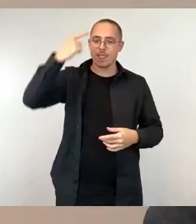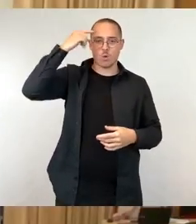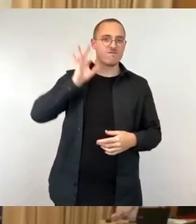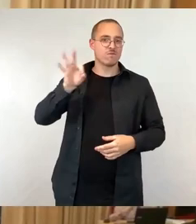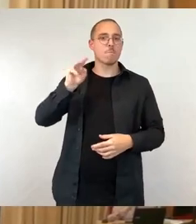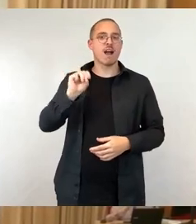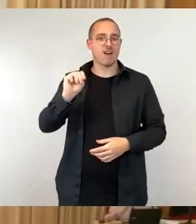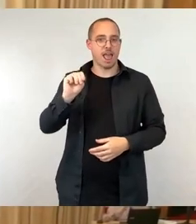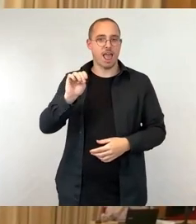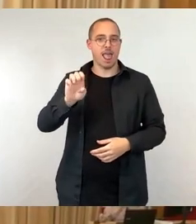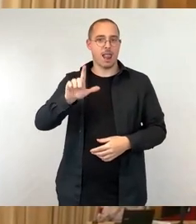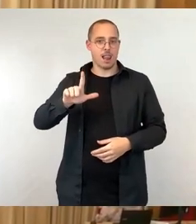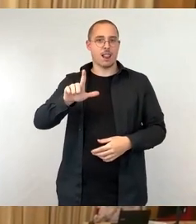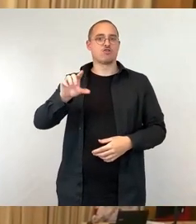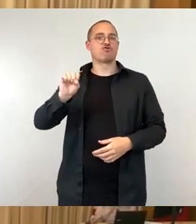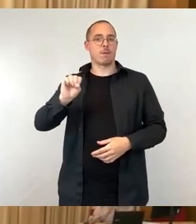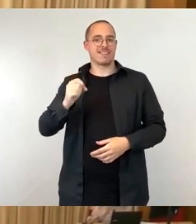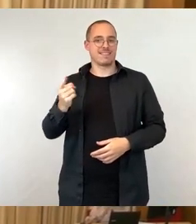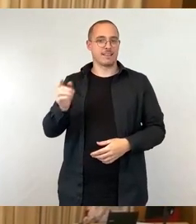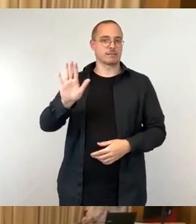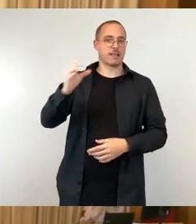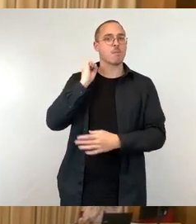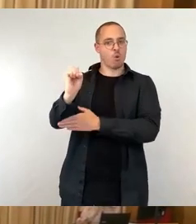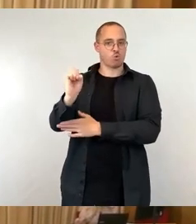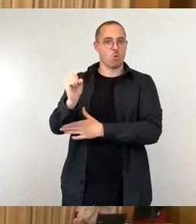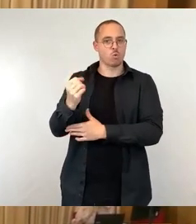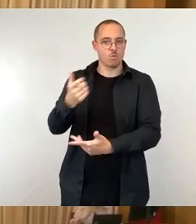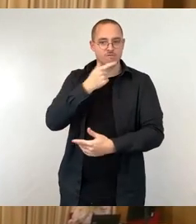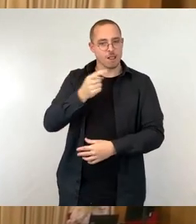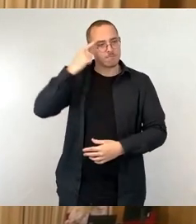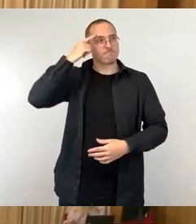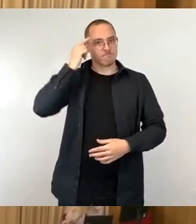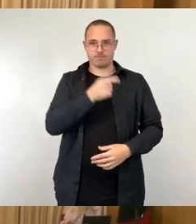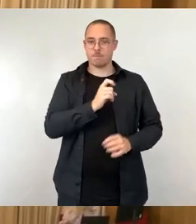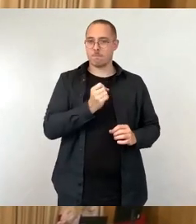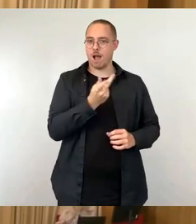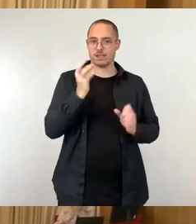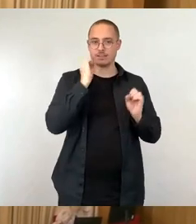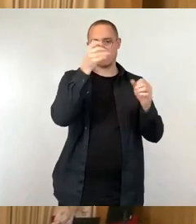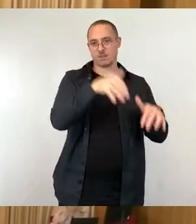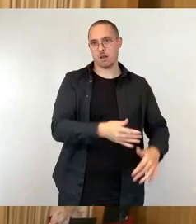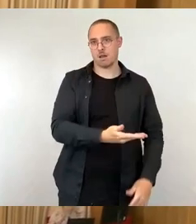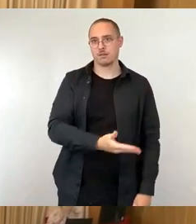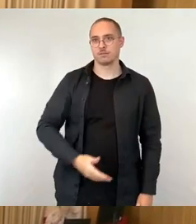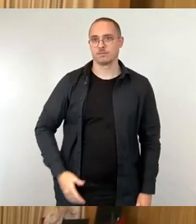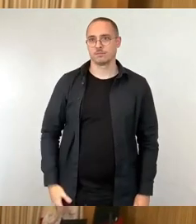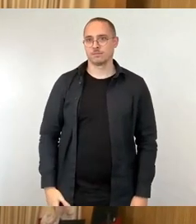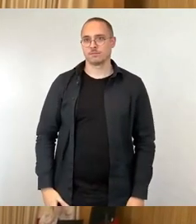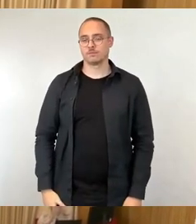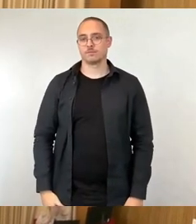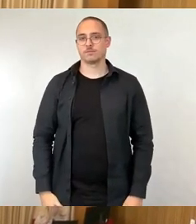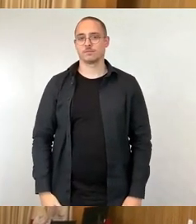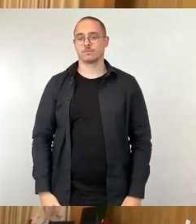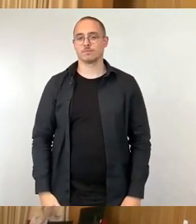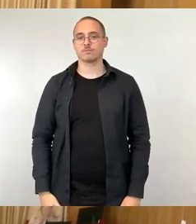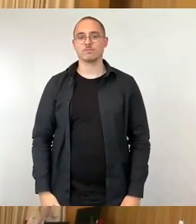So, Abstimmungen zwischen Verwaltung und der Zivilgesellschaft bezüglich des Gesamtkonzeptes für die Gestaltung haben wie dargestellt stattgefunden und werden